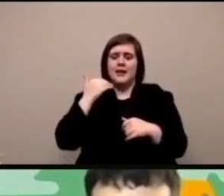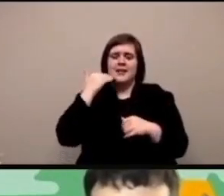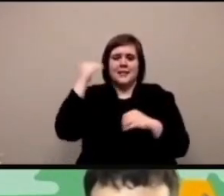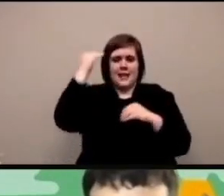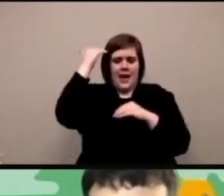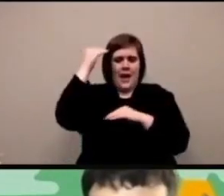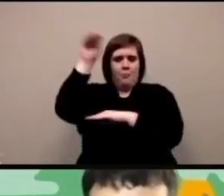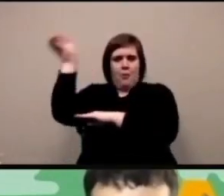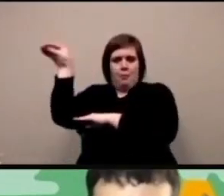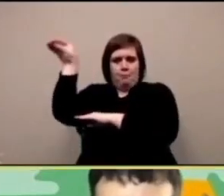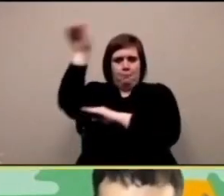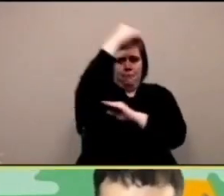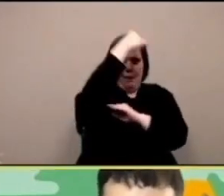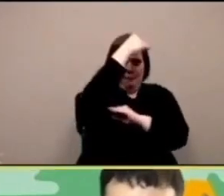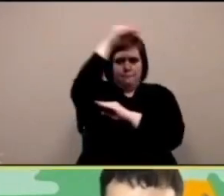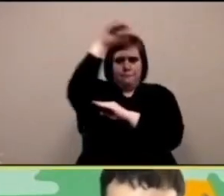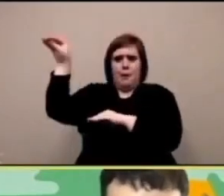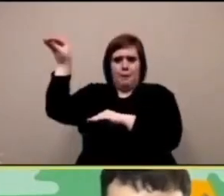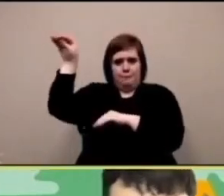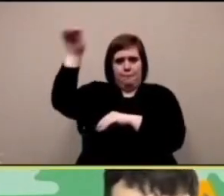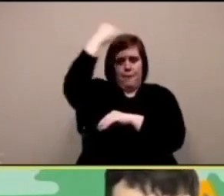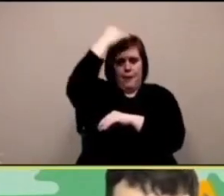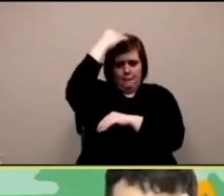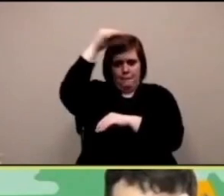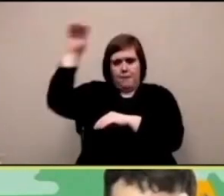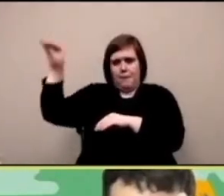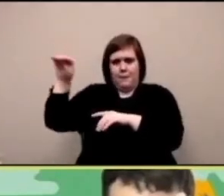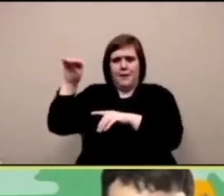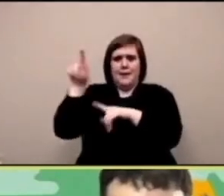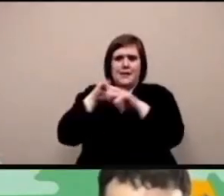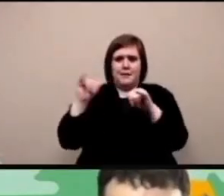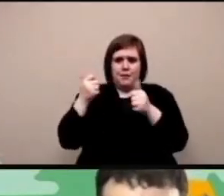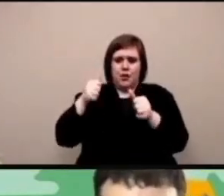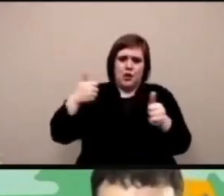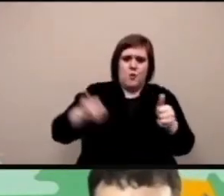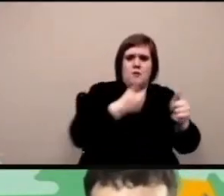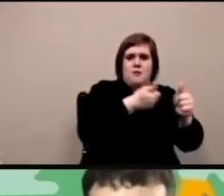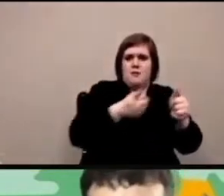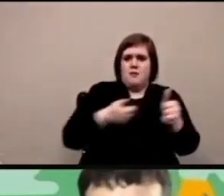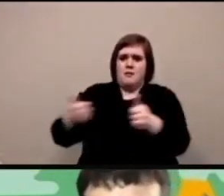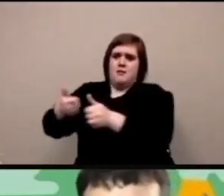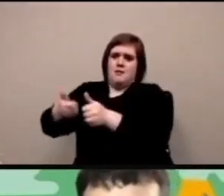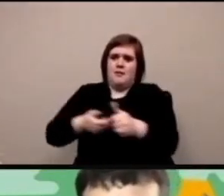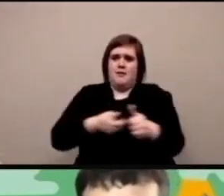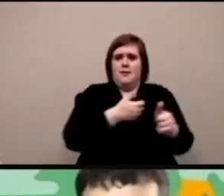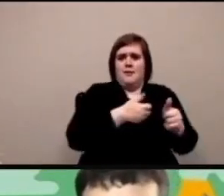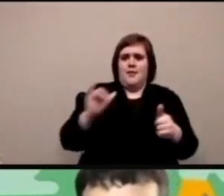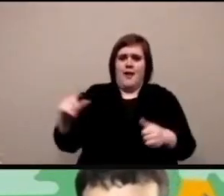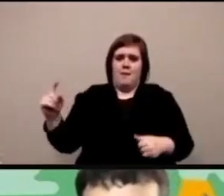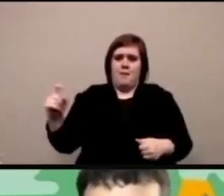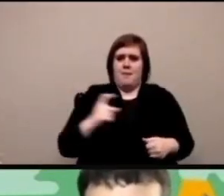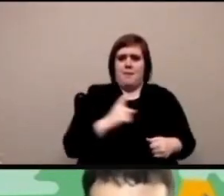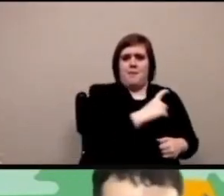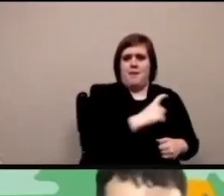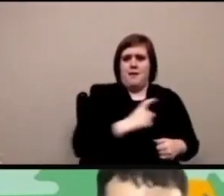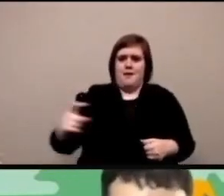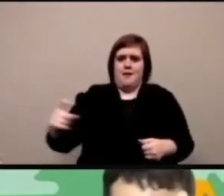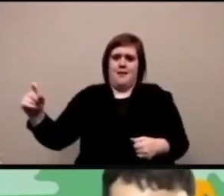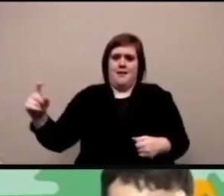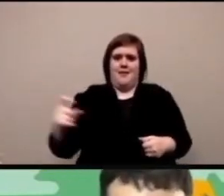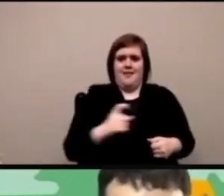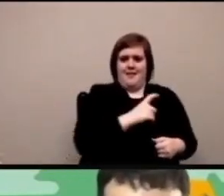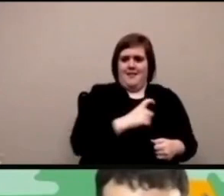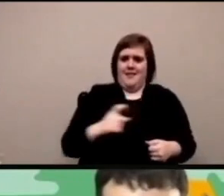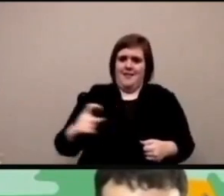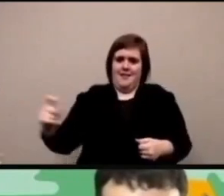che il il signore al di sotto cioè io posso